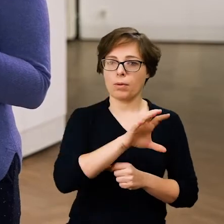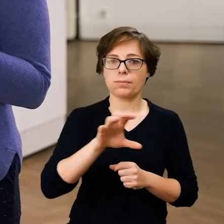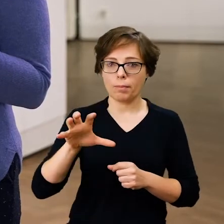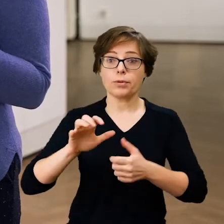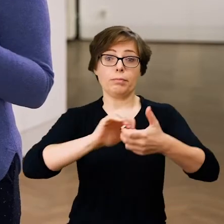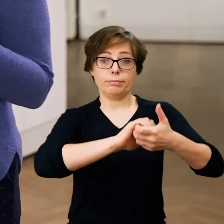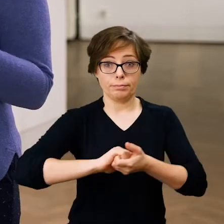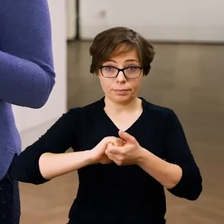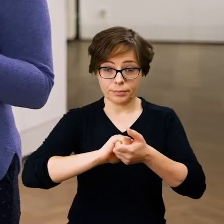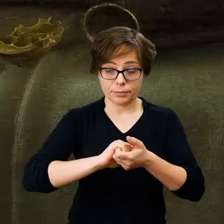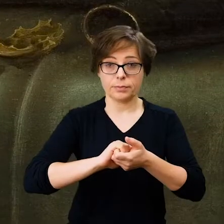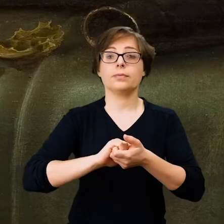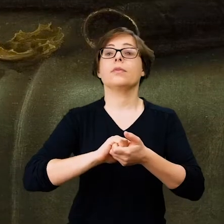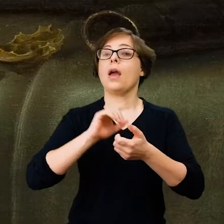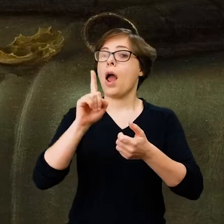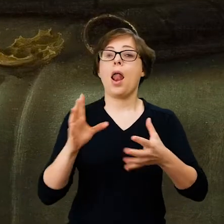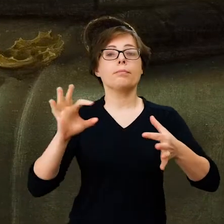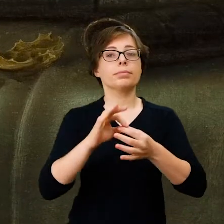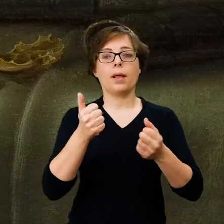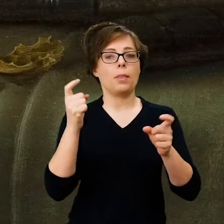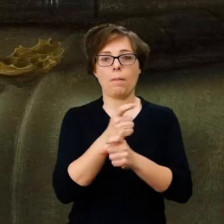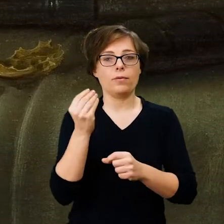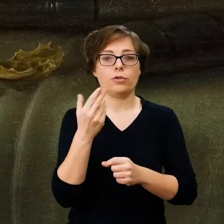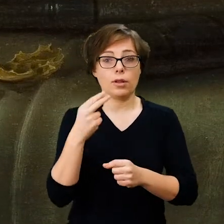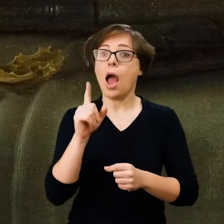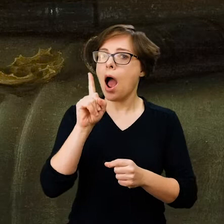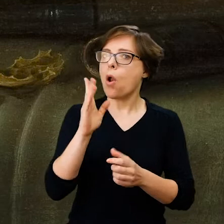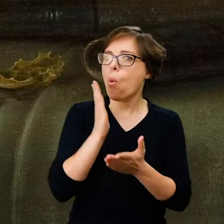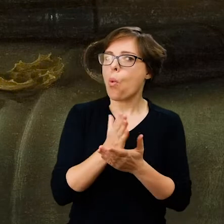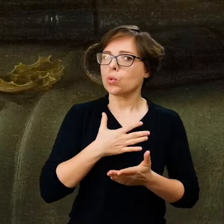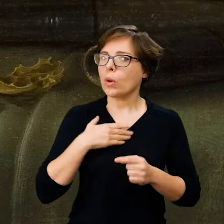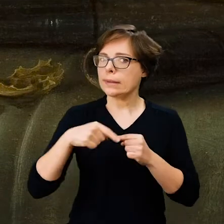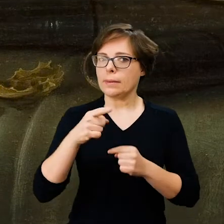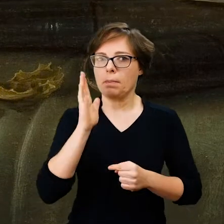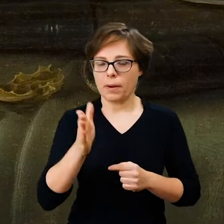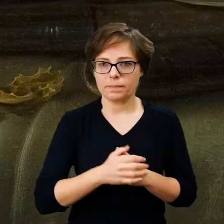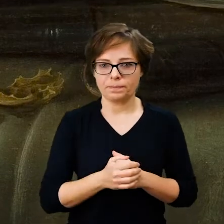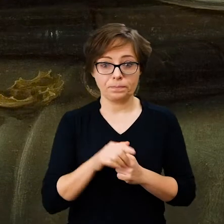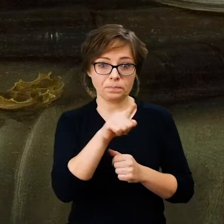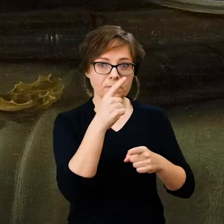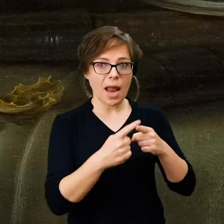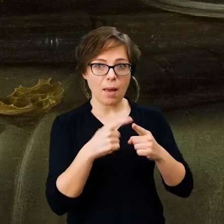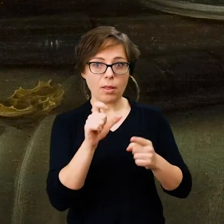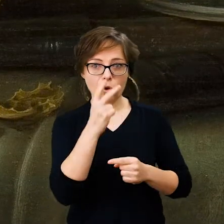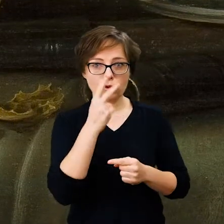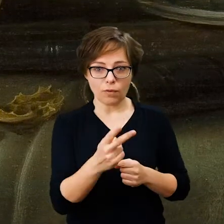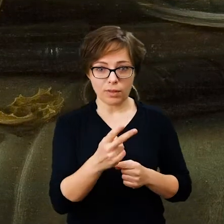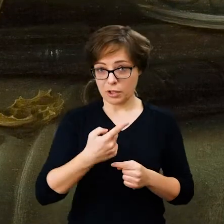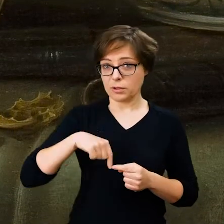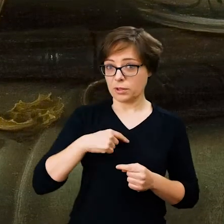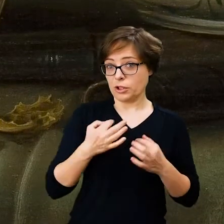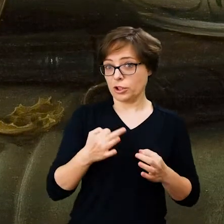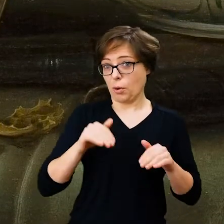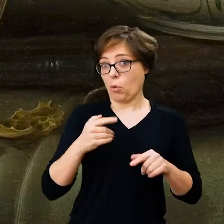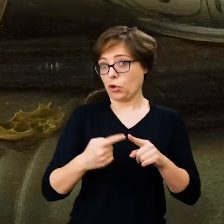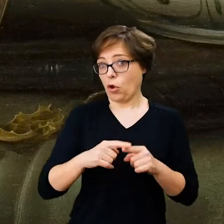ale już politycznie obecnej. To, co tu możemy zaobserwować, te poszczególne elementy, to, co może nas dzisiaj